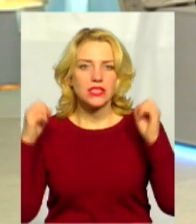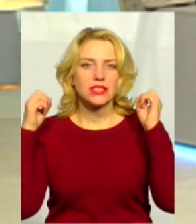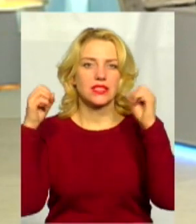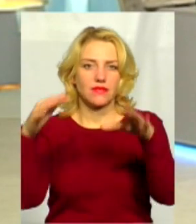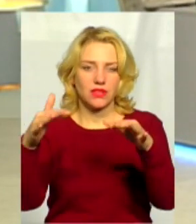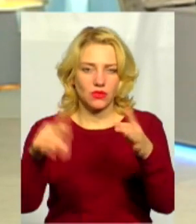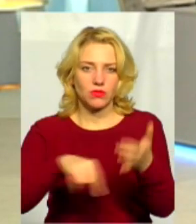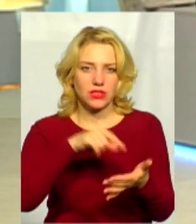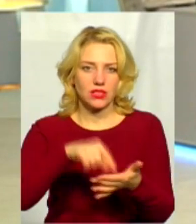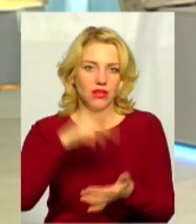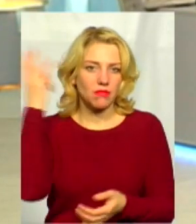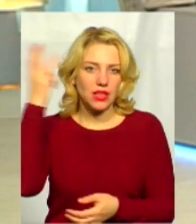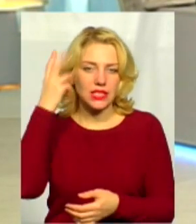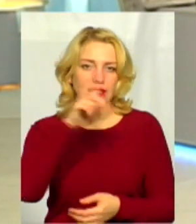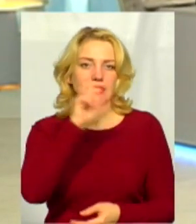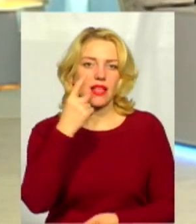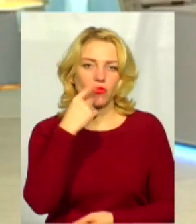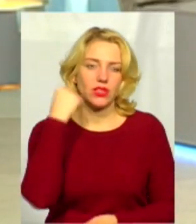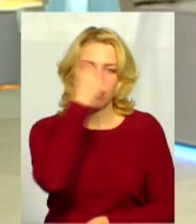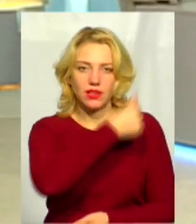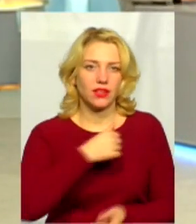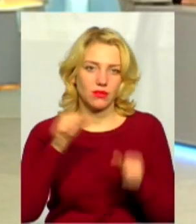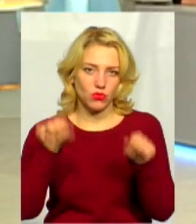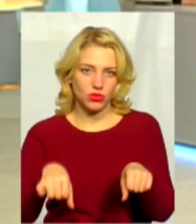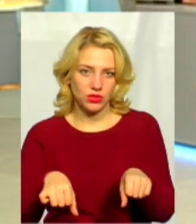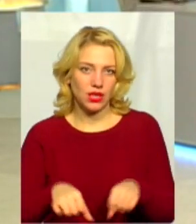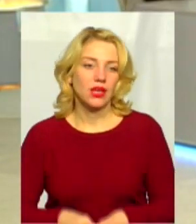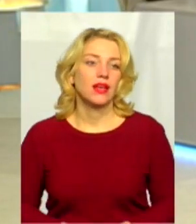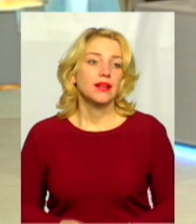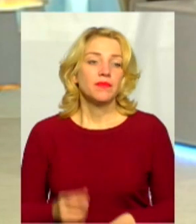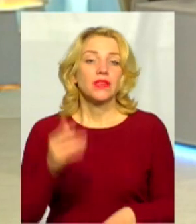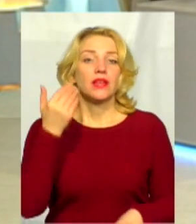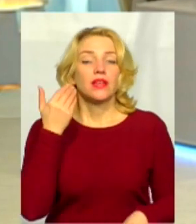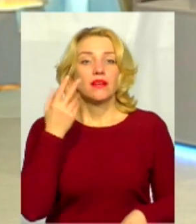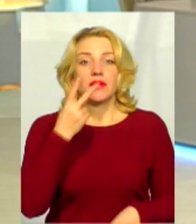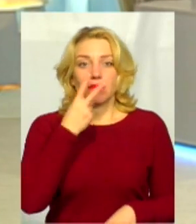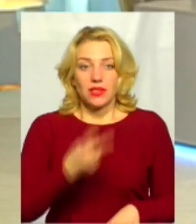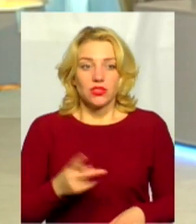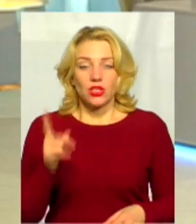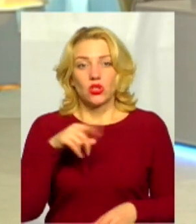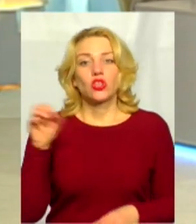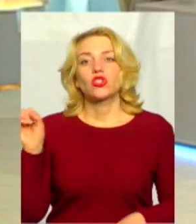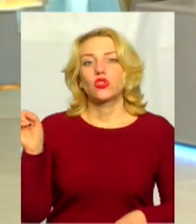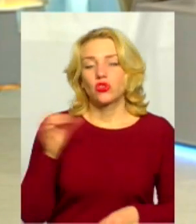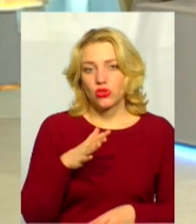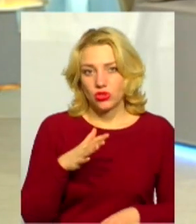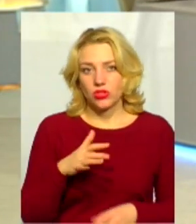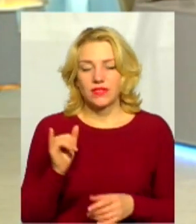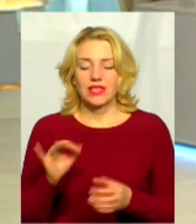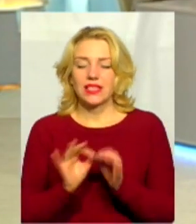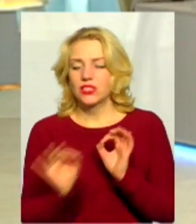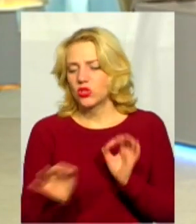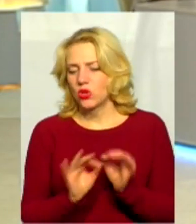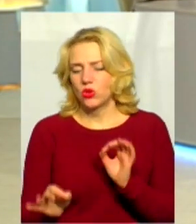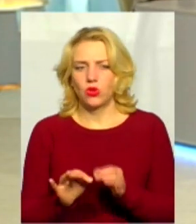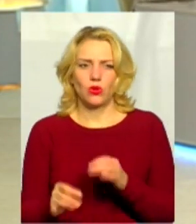міста фактично в рік. Пане Степане, ще хотів уточнити, от бачили, що із сонячного світла, із соломи,